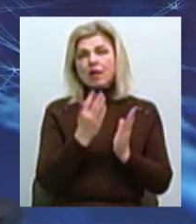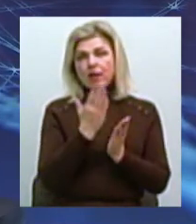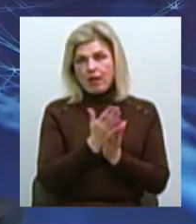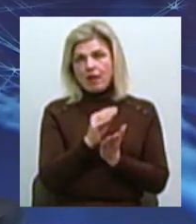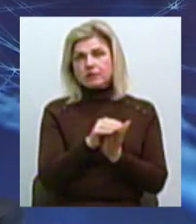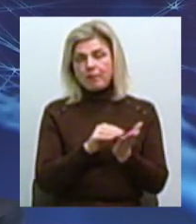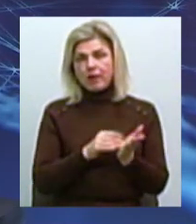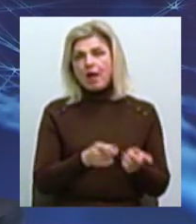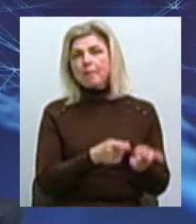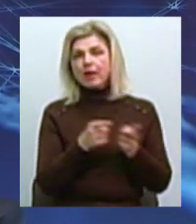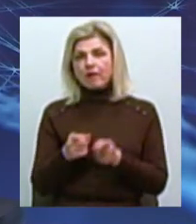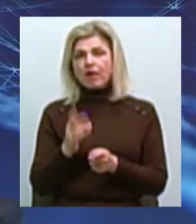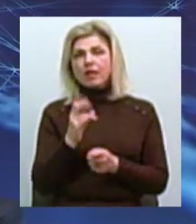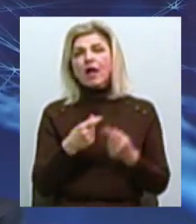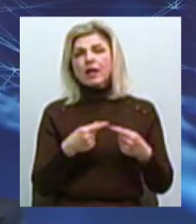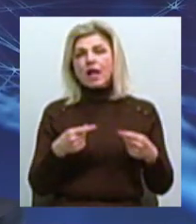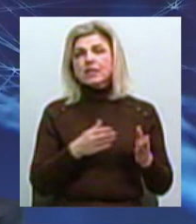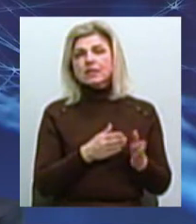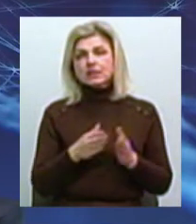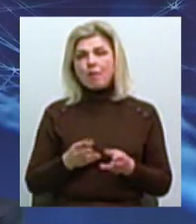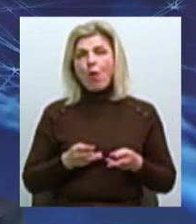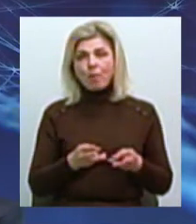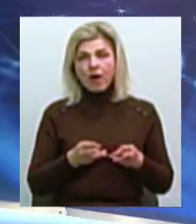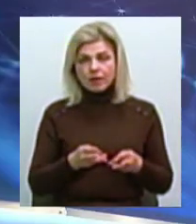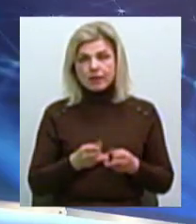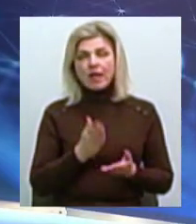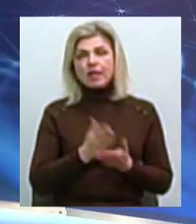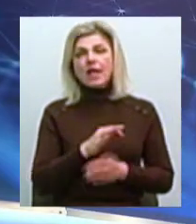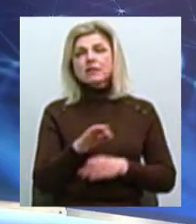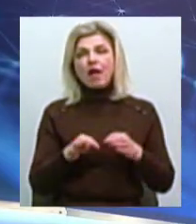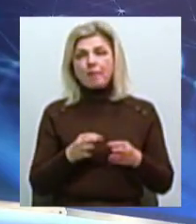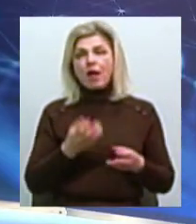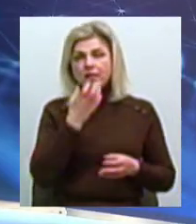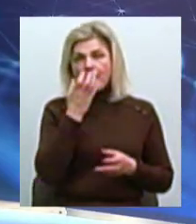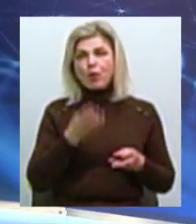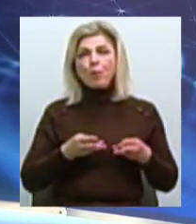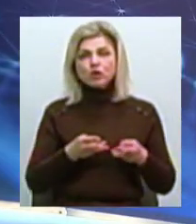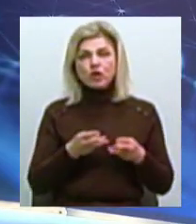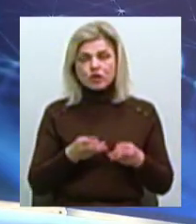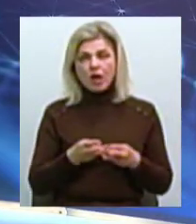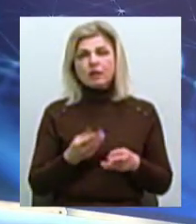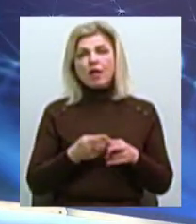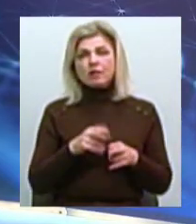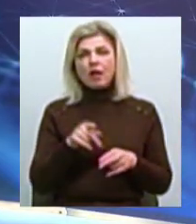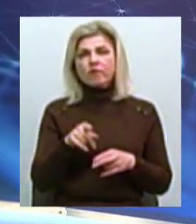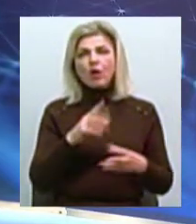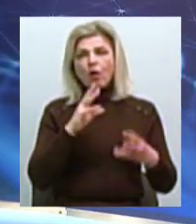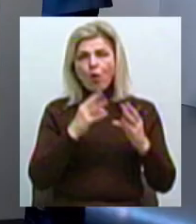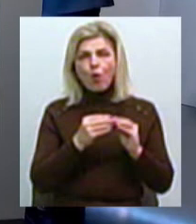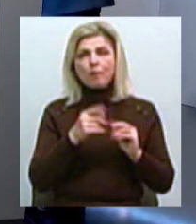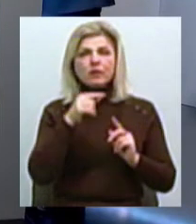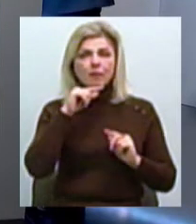перехід на альтернативні системи опалення Є схема теплопостачання, яка передбачає оптимізацію наших